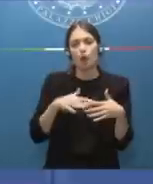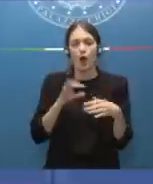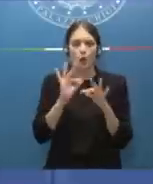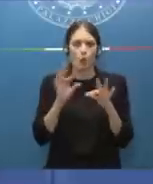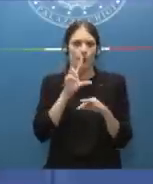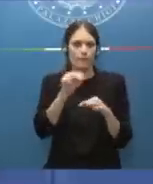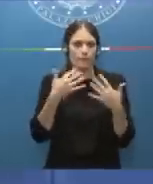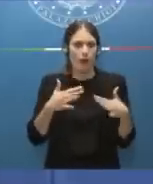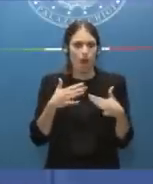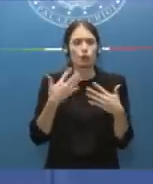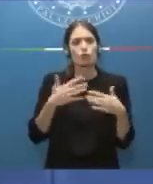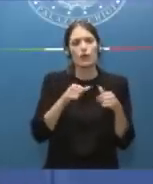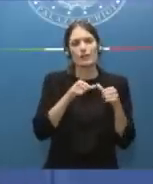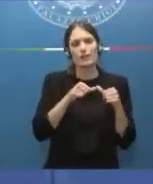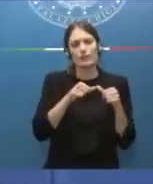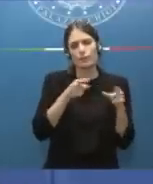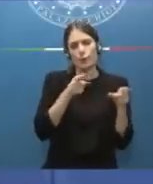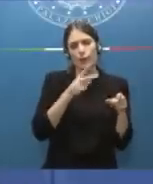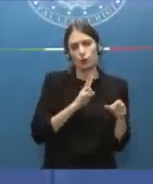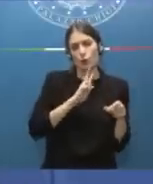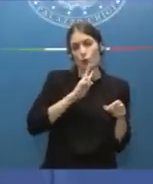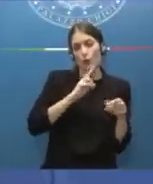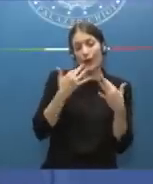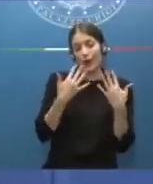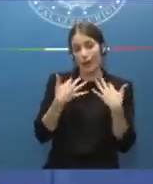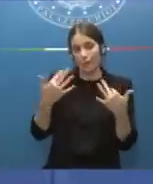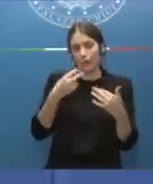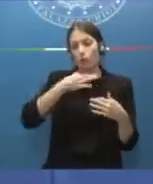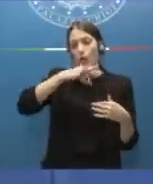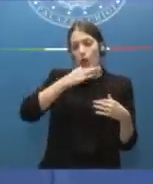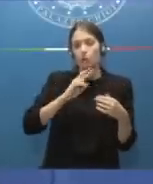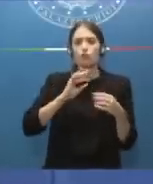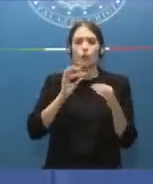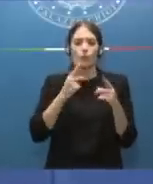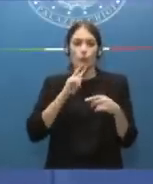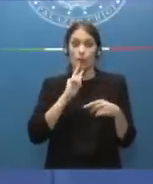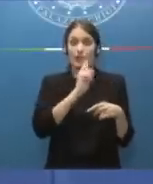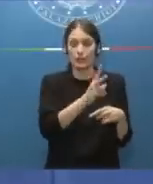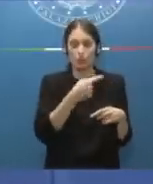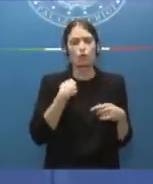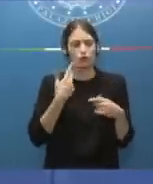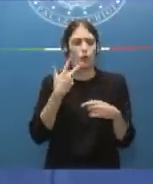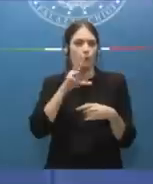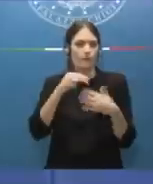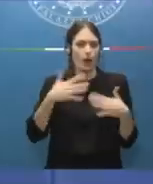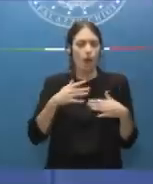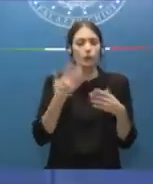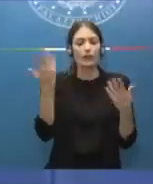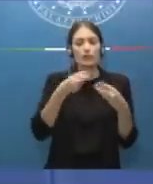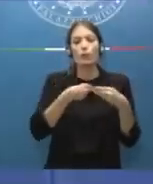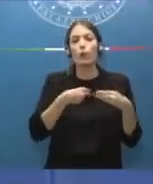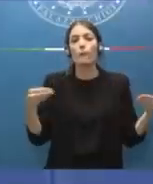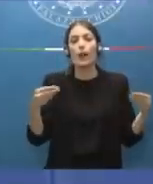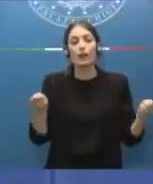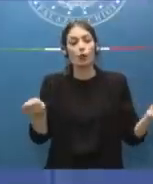soprattutto in sede di replica in Parlamento durante la mia relazione. Penso che ad esempio tutto il tema dei beni confiscati